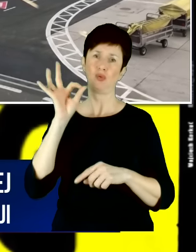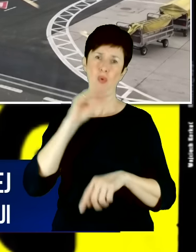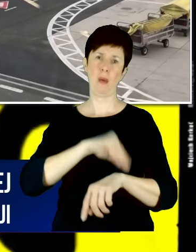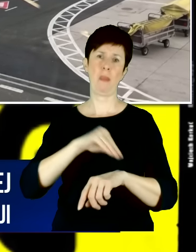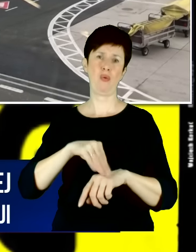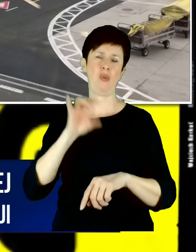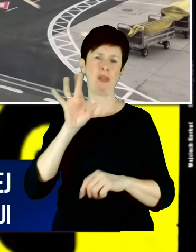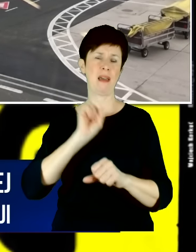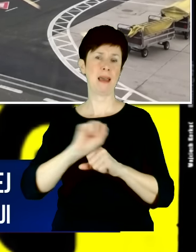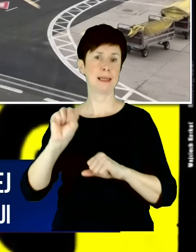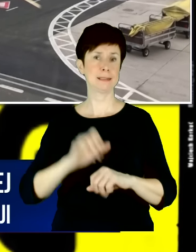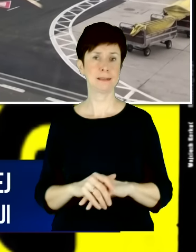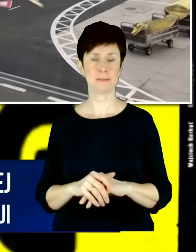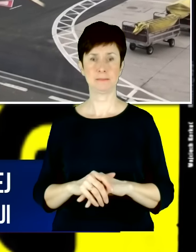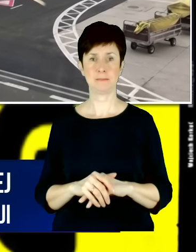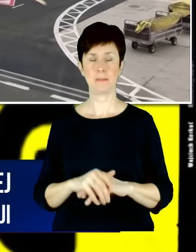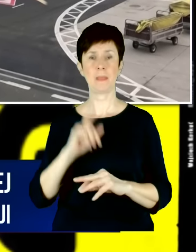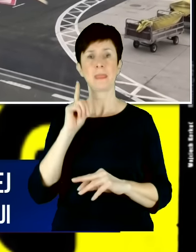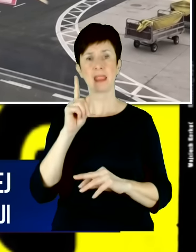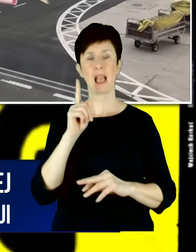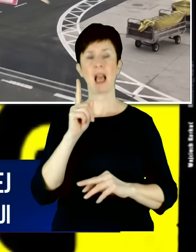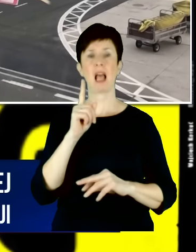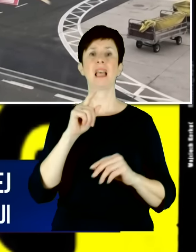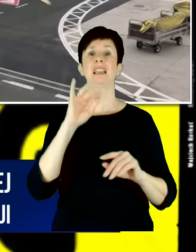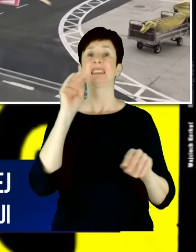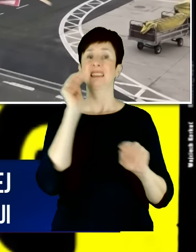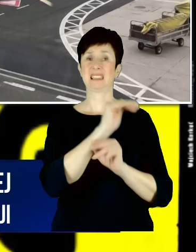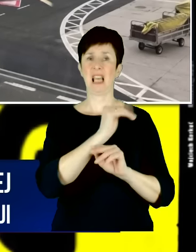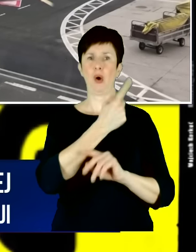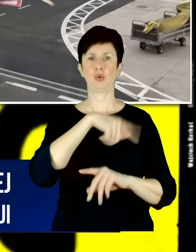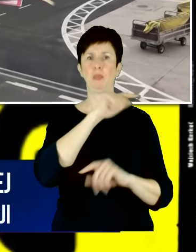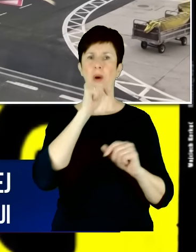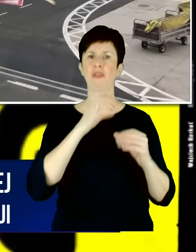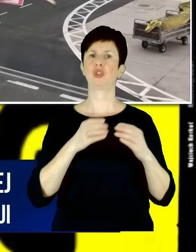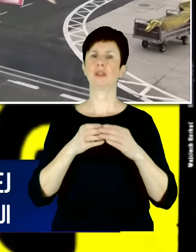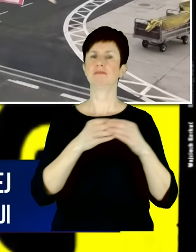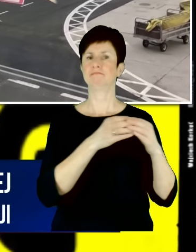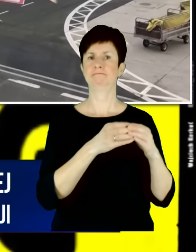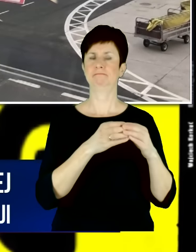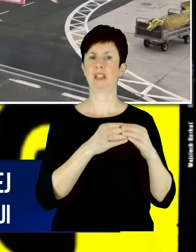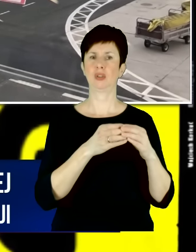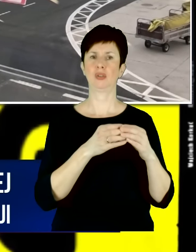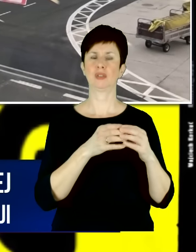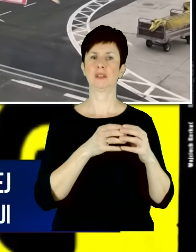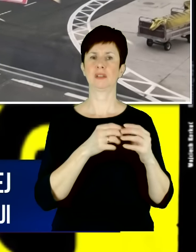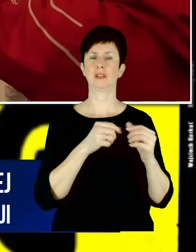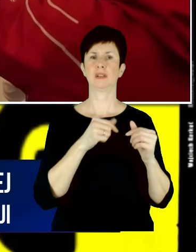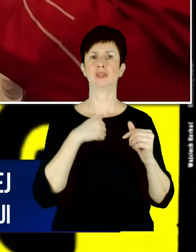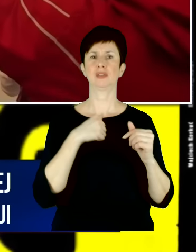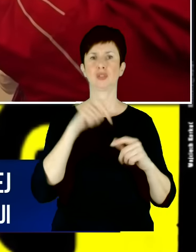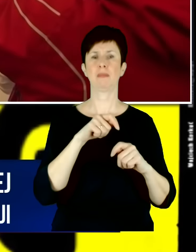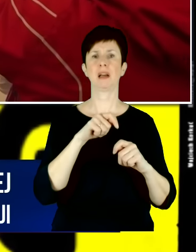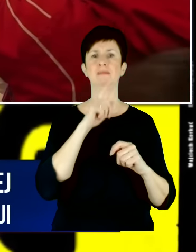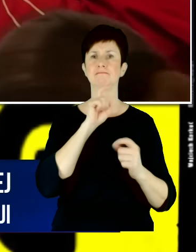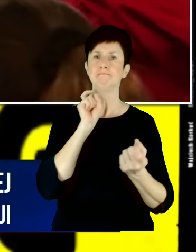natomiast powinno jednoczyć Zachód, umacniać Zachód w tym, by rosyjski imperializm kontrować i przede